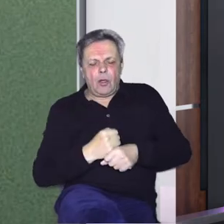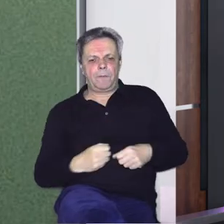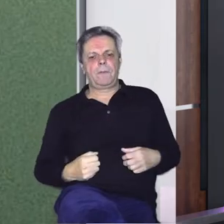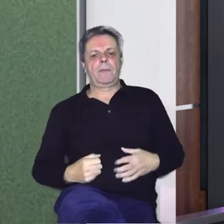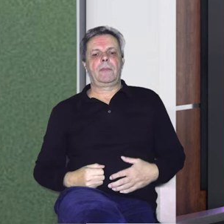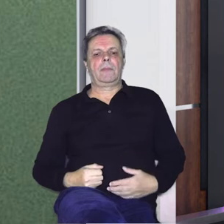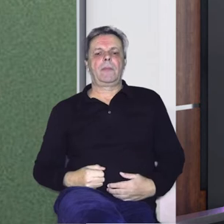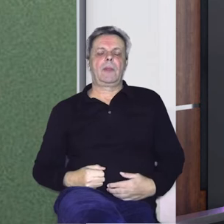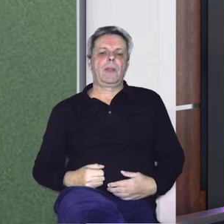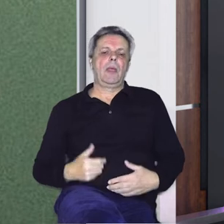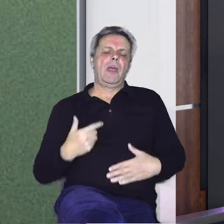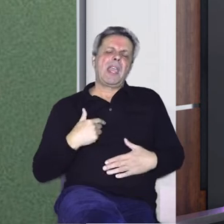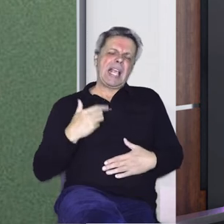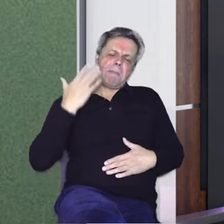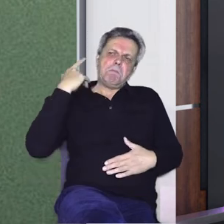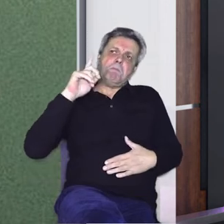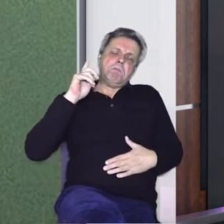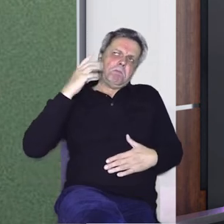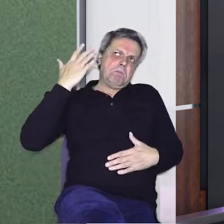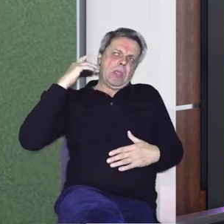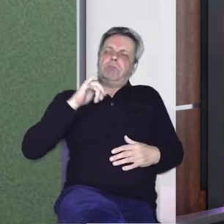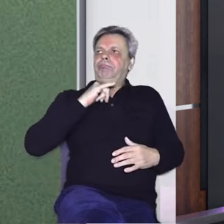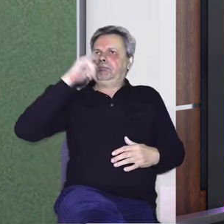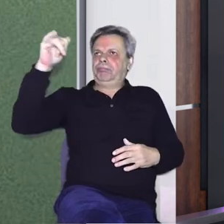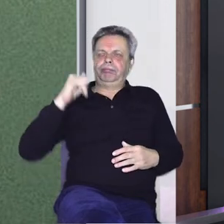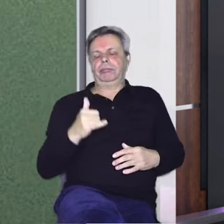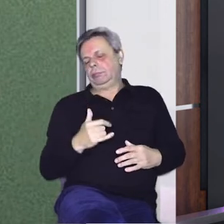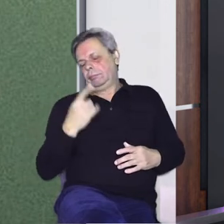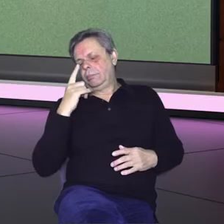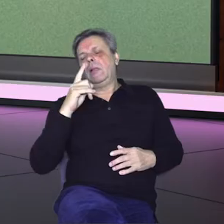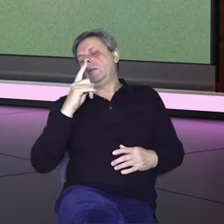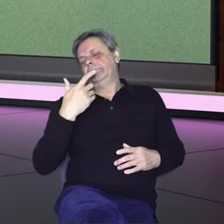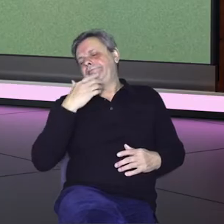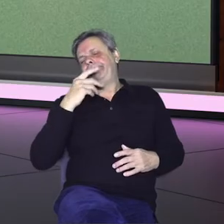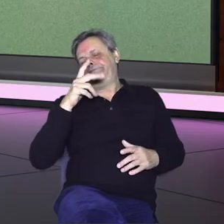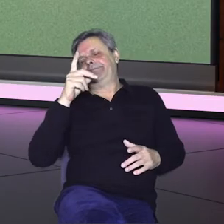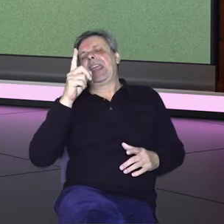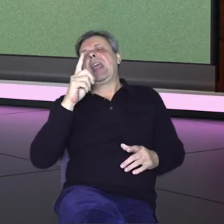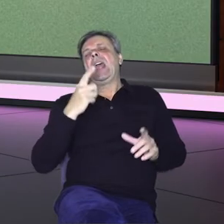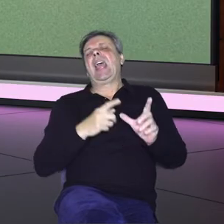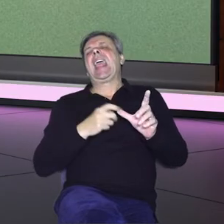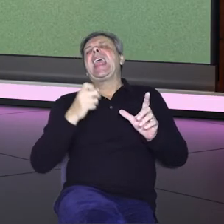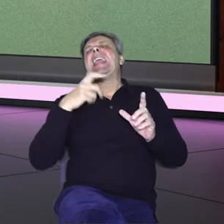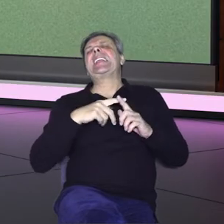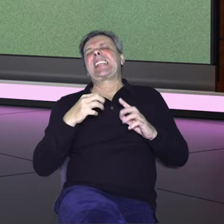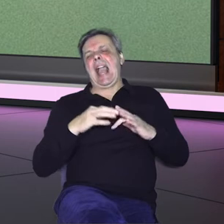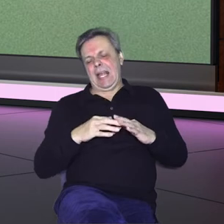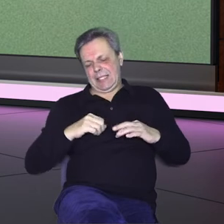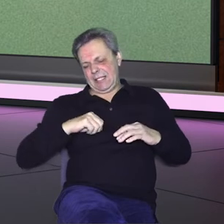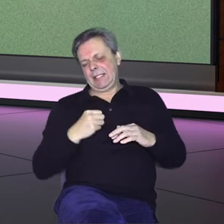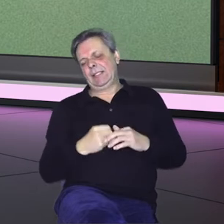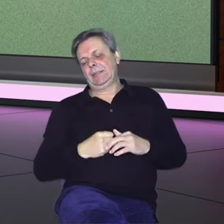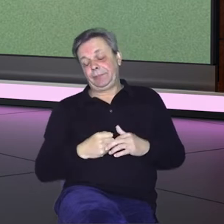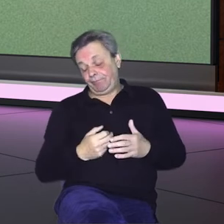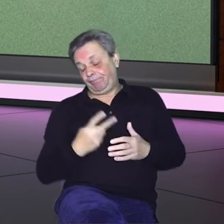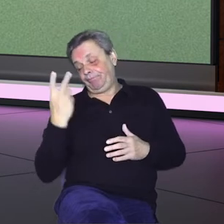Ja sam netako davno otišao u Irsku kao i svi naši Hrvati, trbuhom za kruhom,